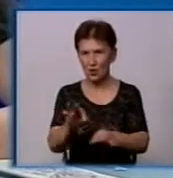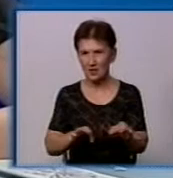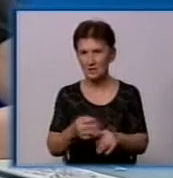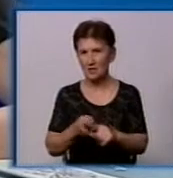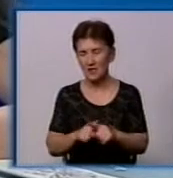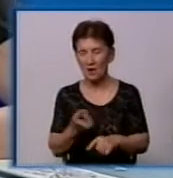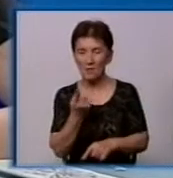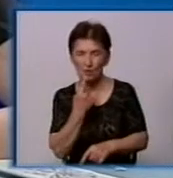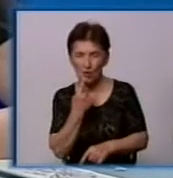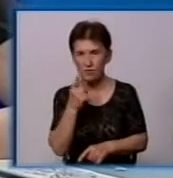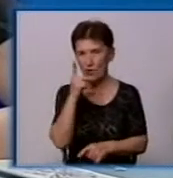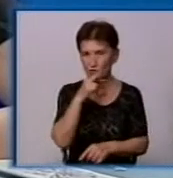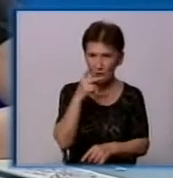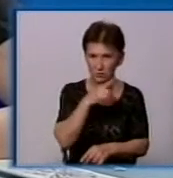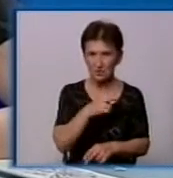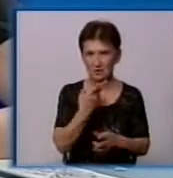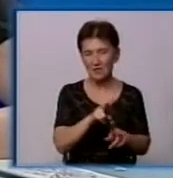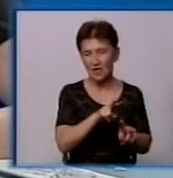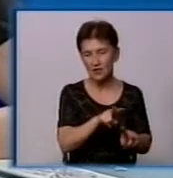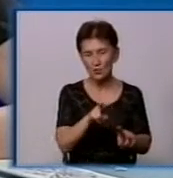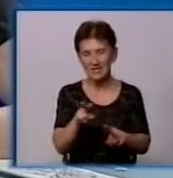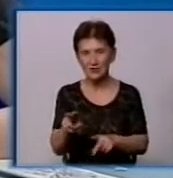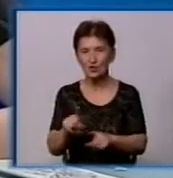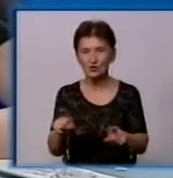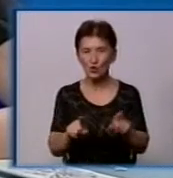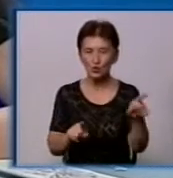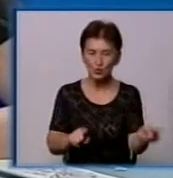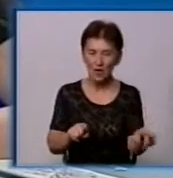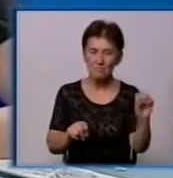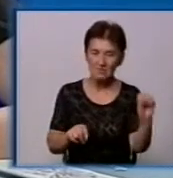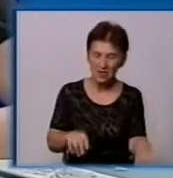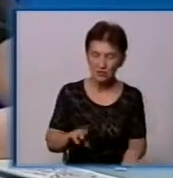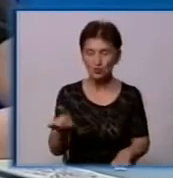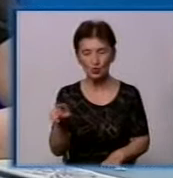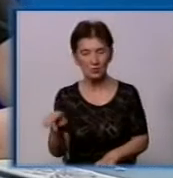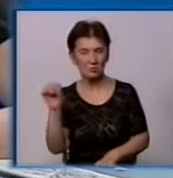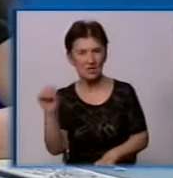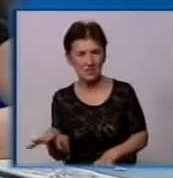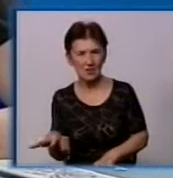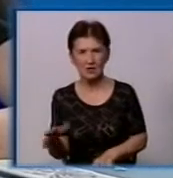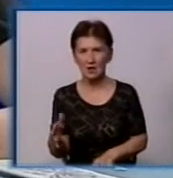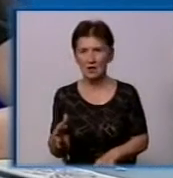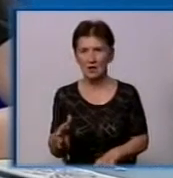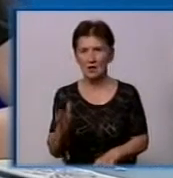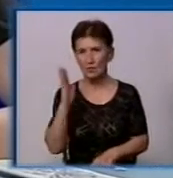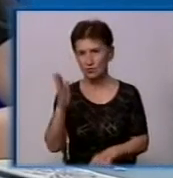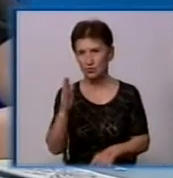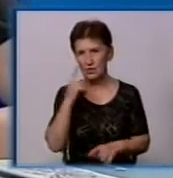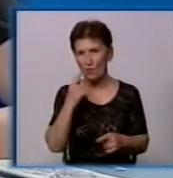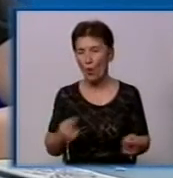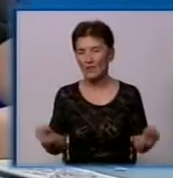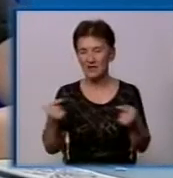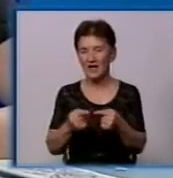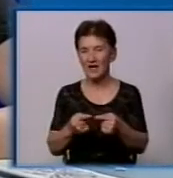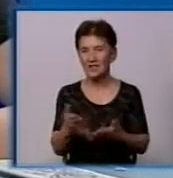-ошибок, методом дослідження, того, що туди бросають, морфології, будемо определять, які це будуть далі